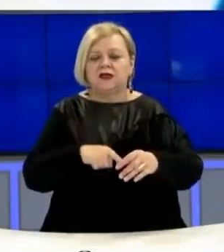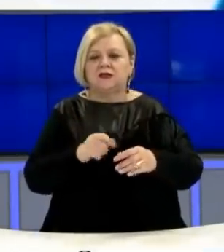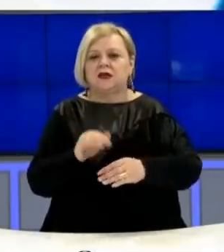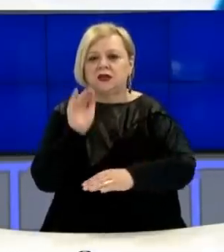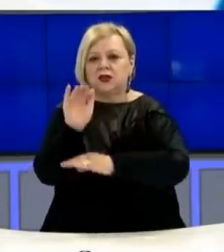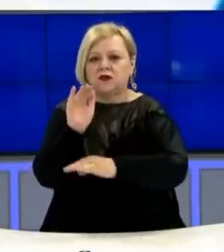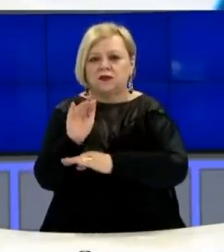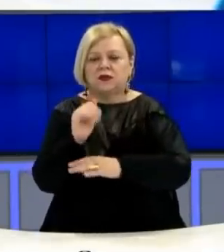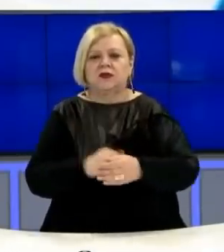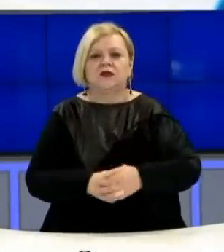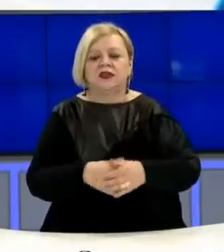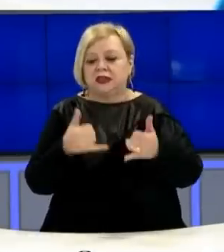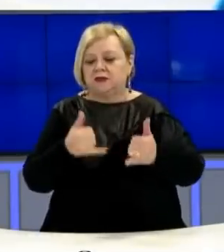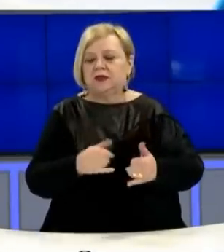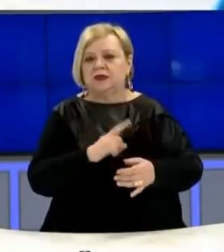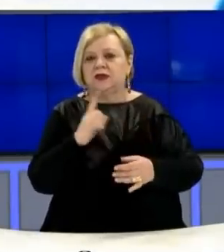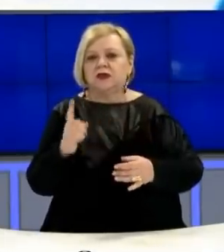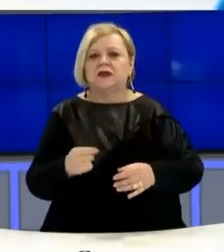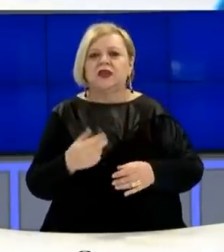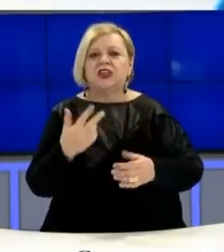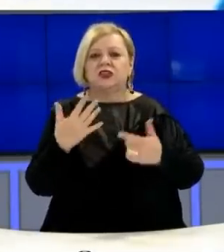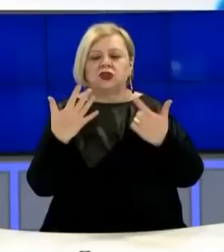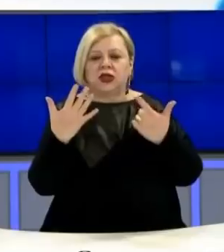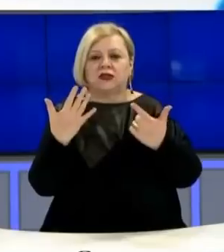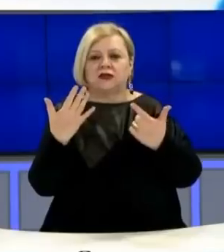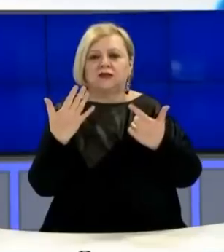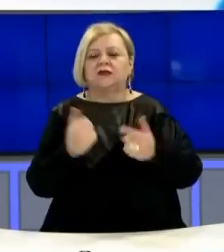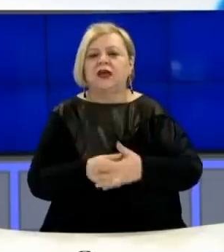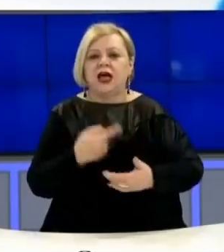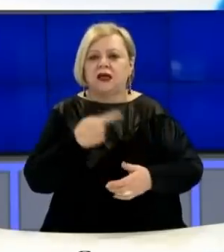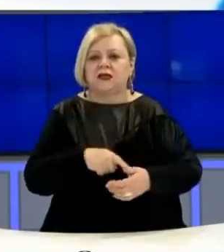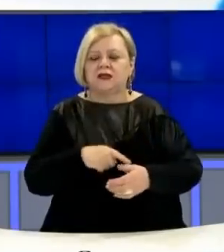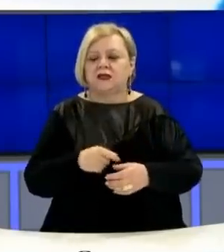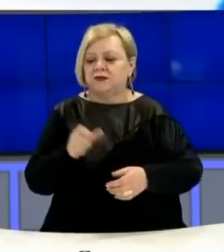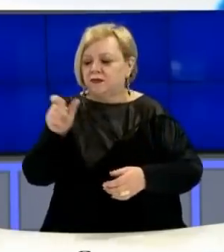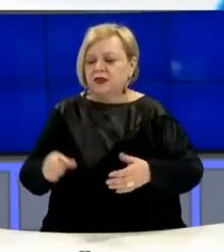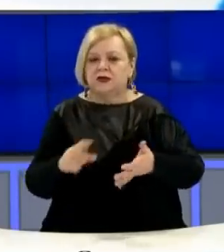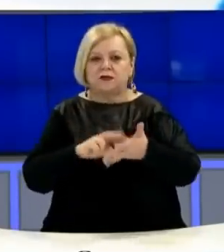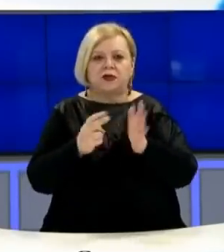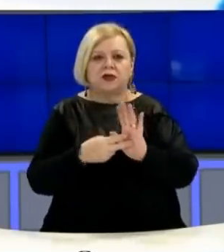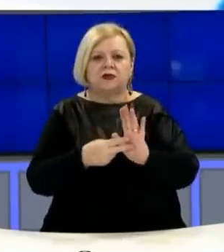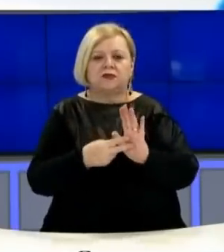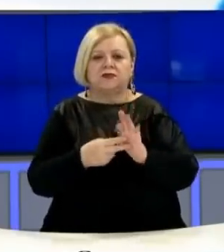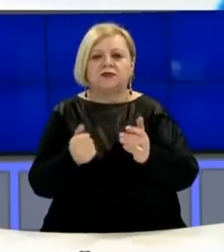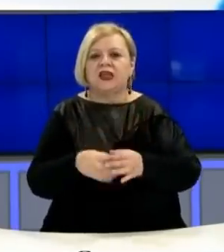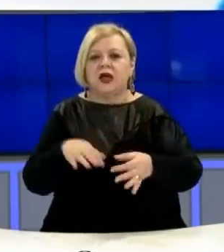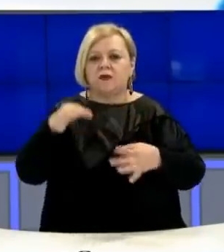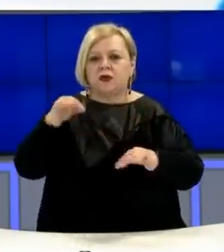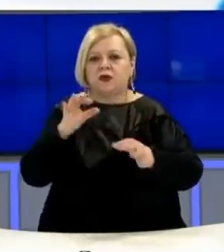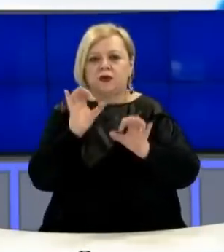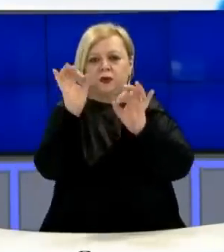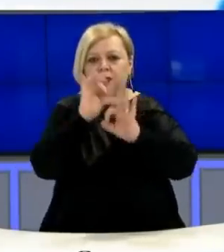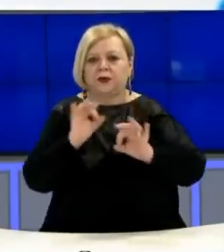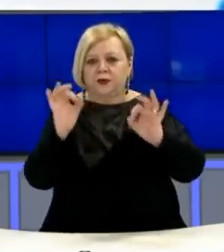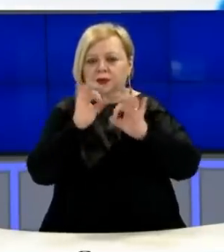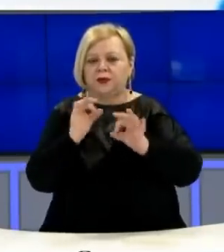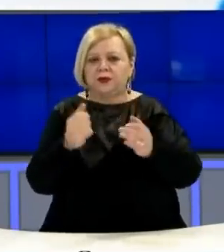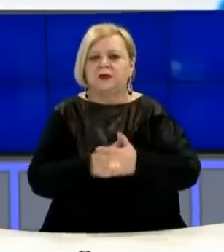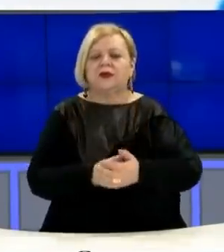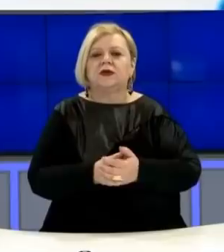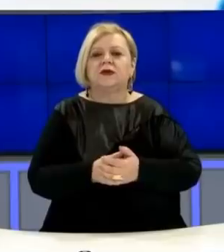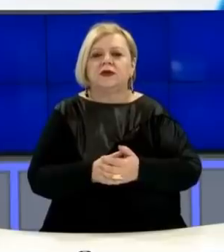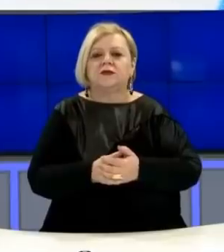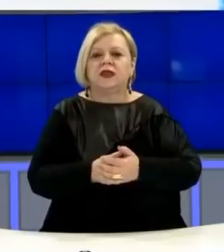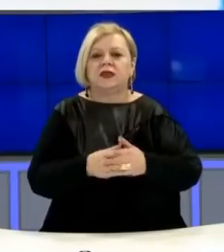ka njëftuar se deri më tani ka pranuar 7 ankesat partive politike rrët procesit të mos certifikimit në mesin e të ciljave